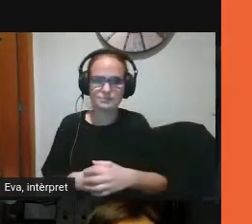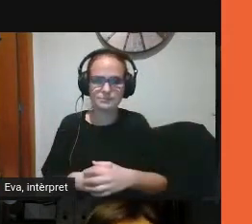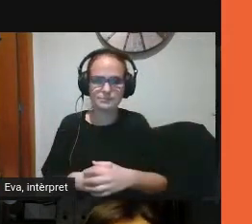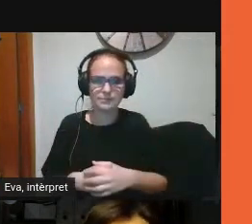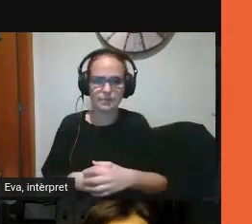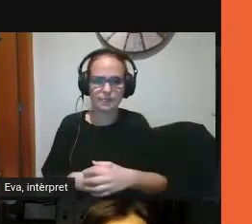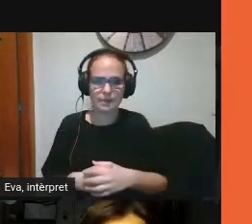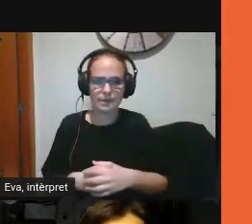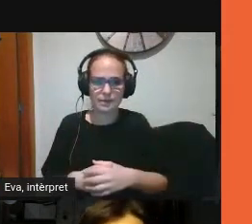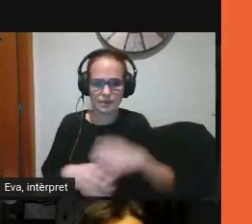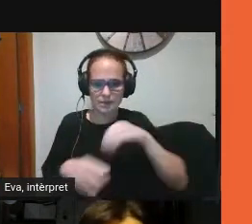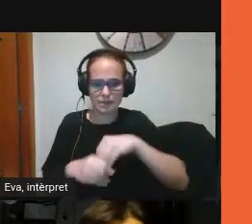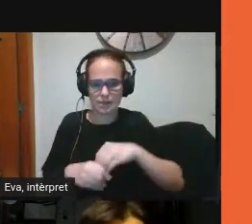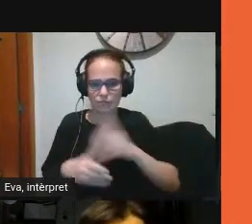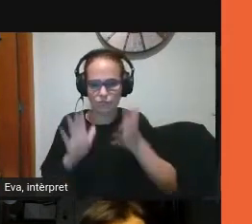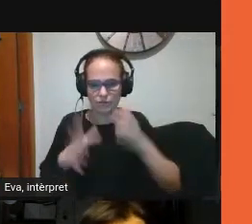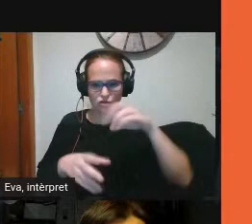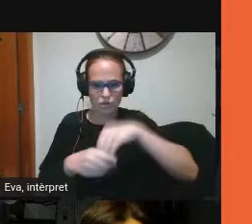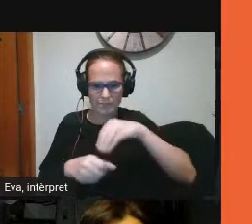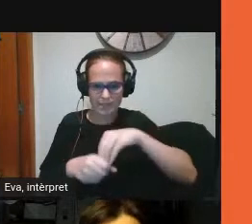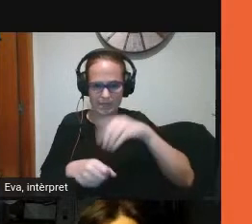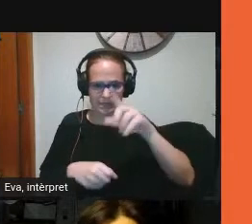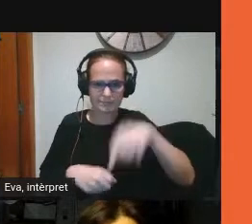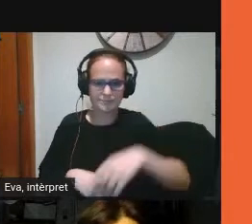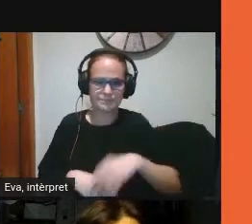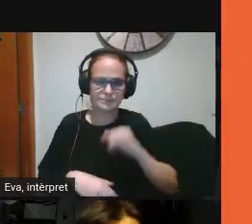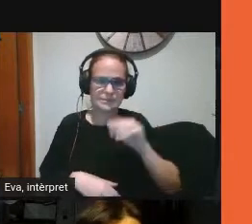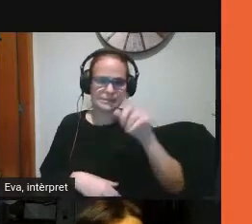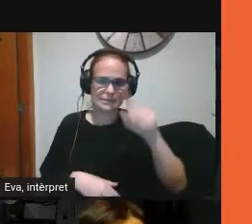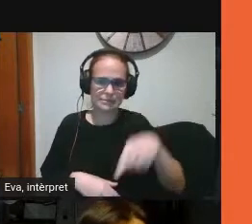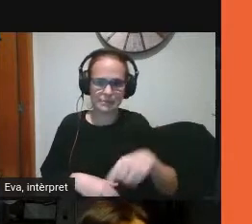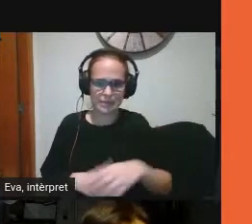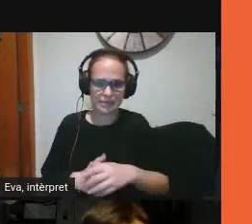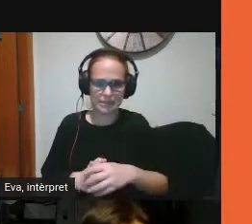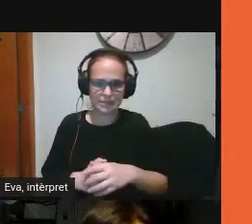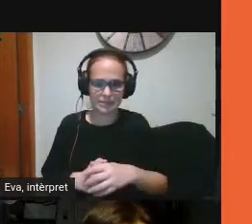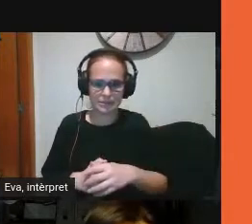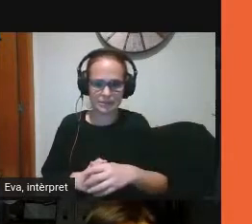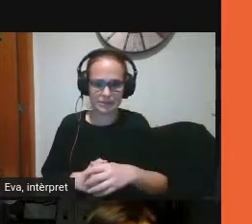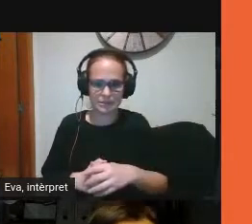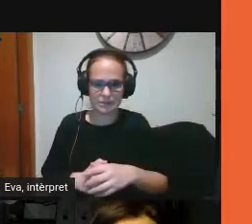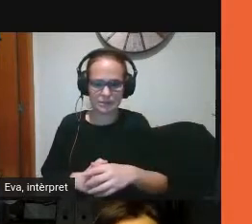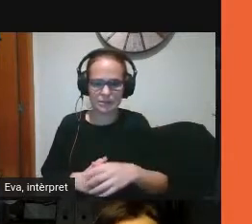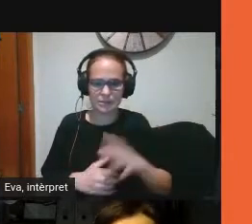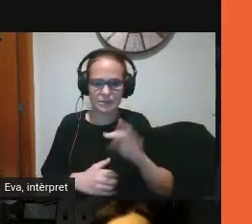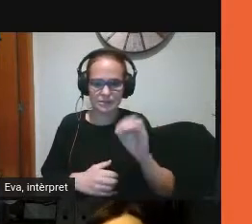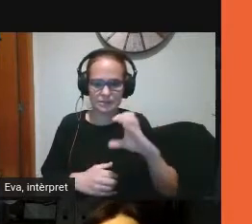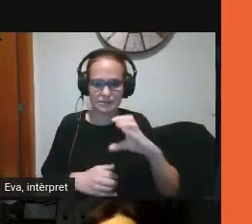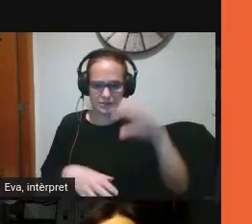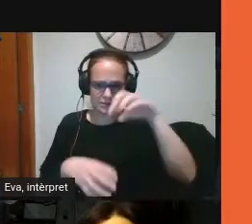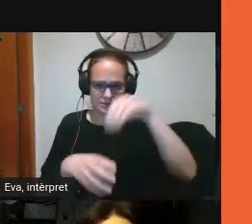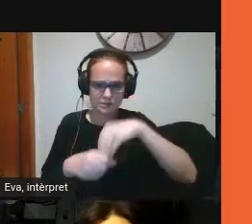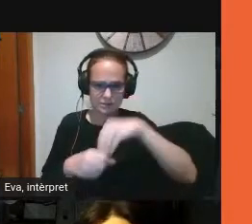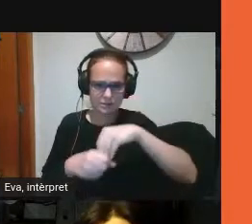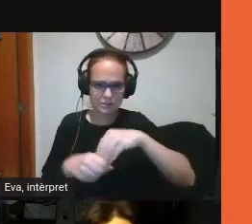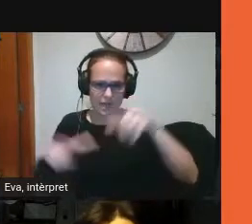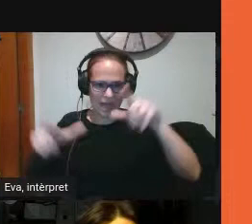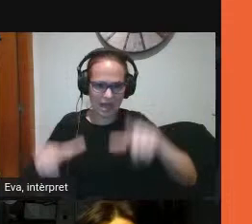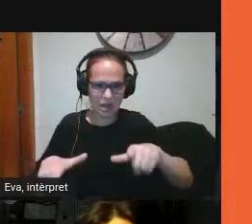una FIC interna i vam incorporar les tecnologies les TIC en els aprenentatges de l'aula